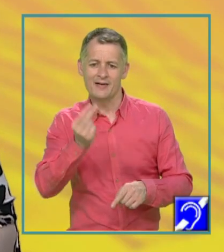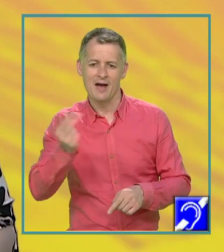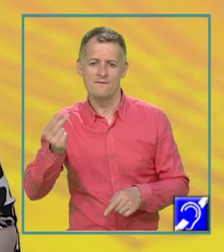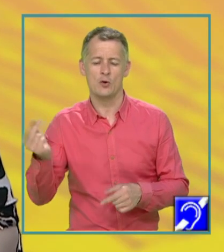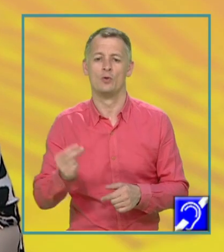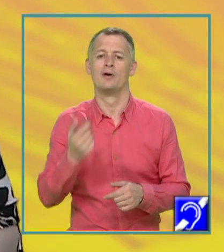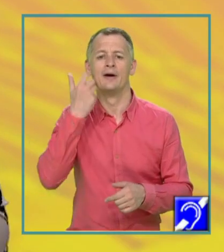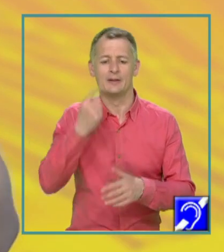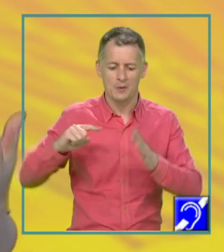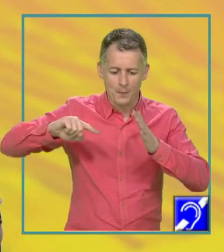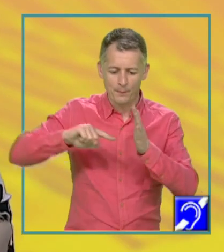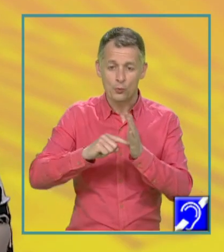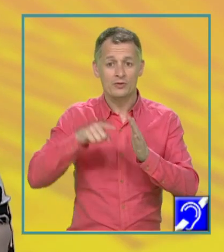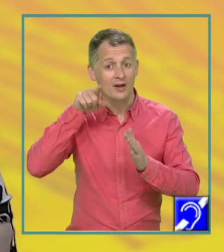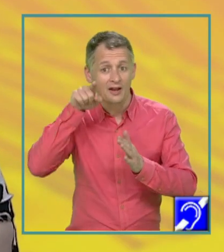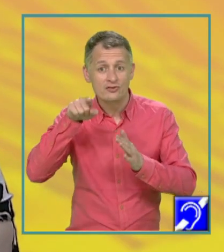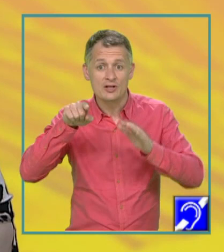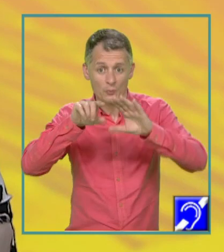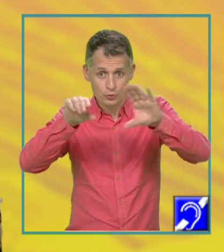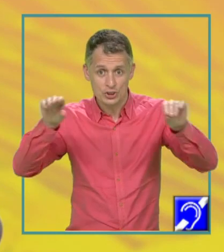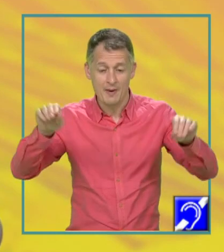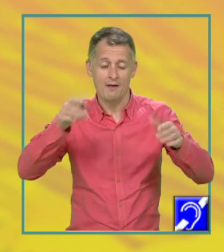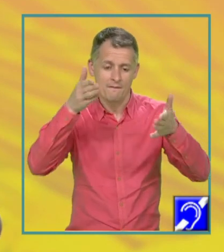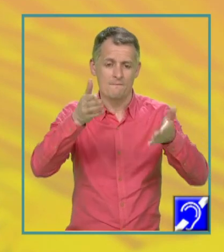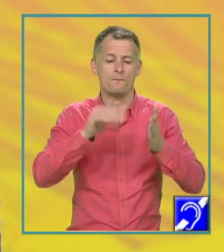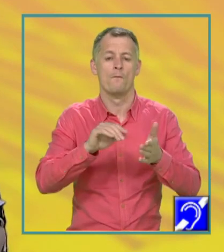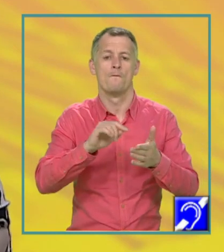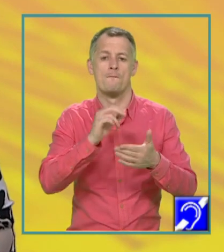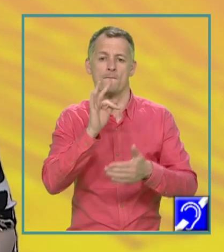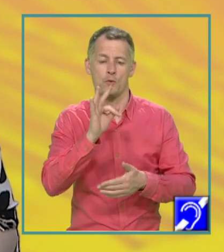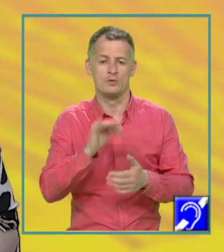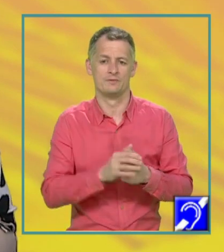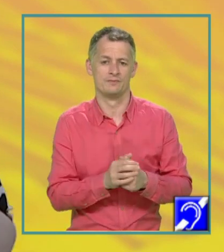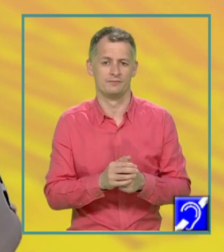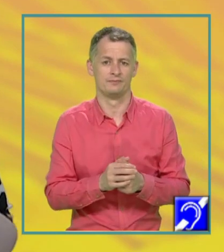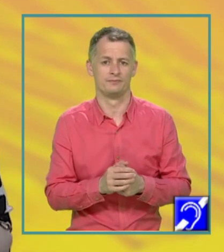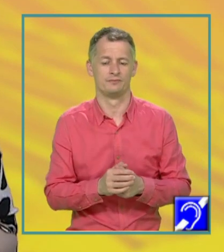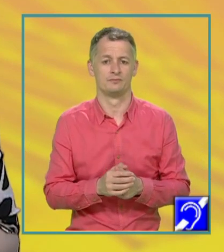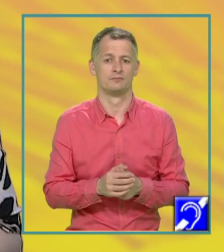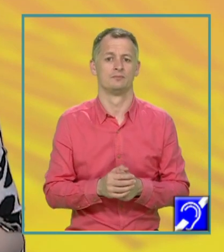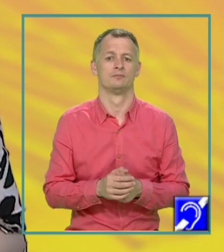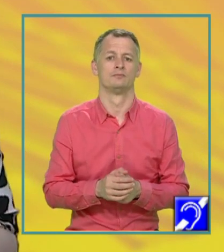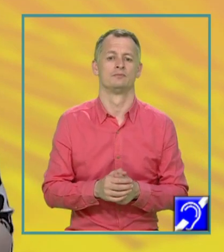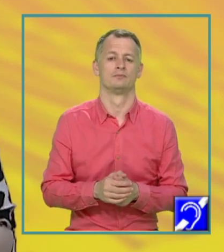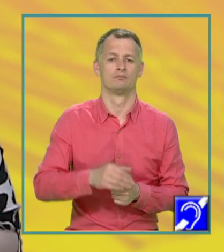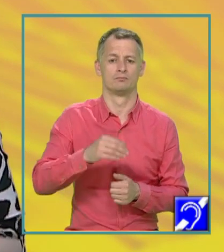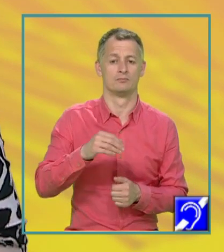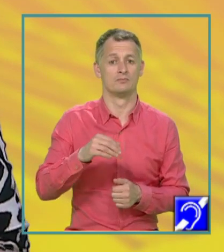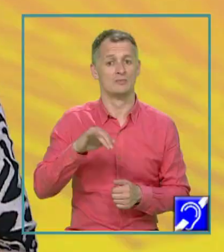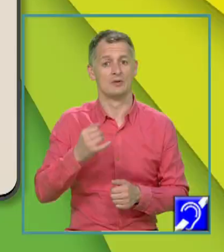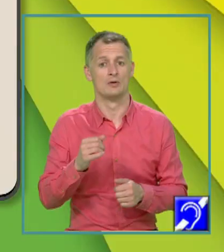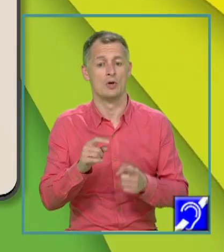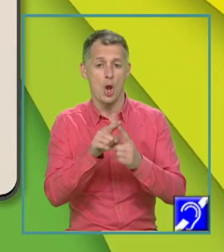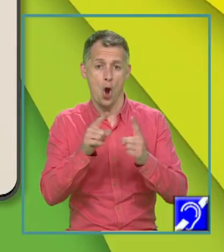graficului unei funcții, care este condiția respectivă, și anume, valoarea funcției în abscisa punctului egală cu